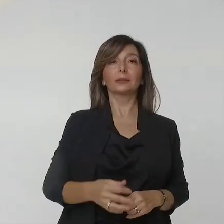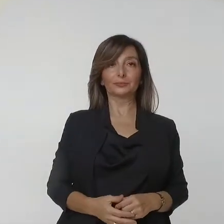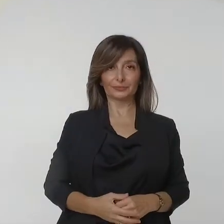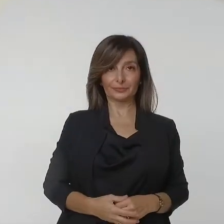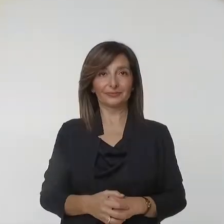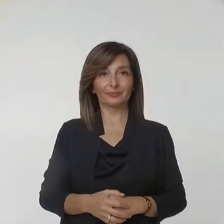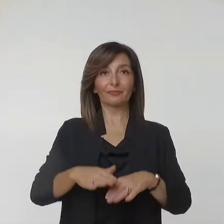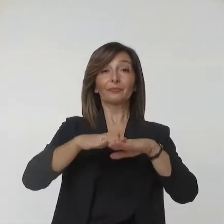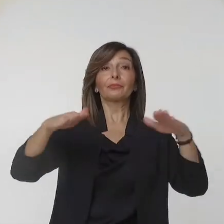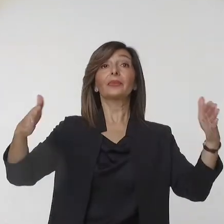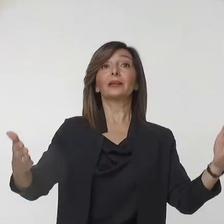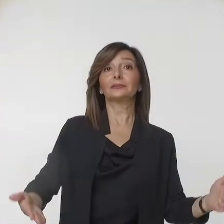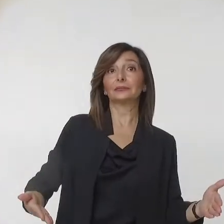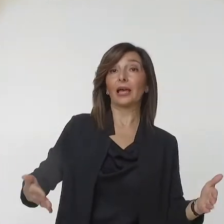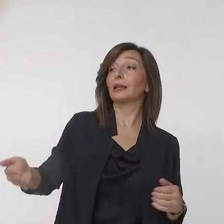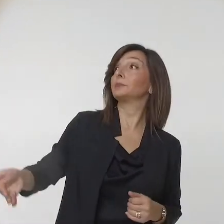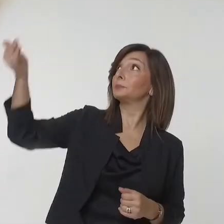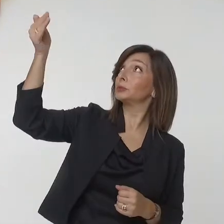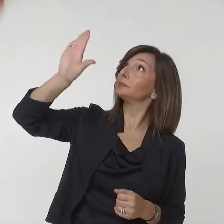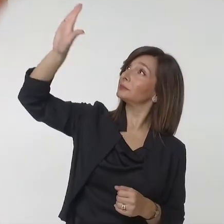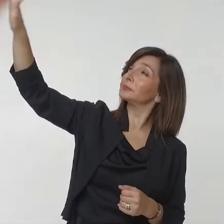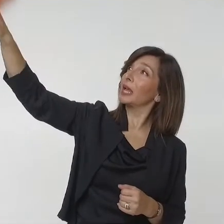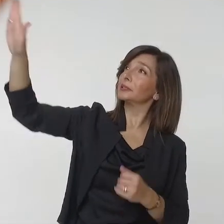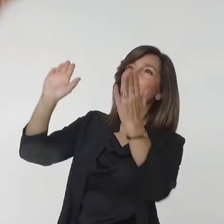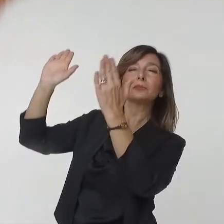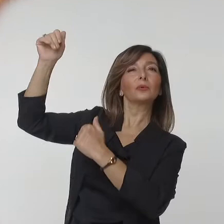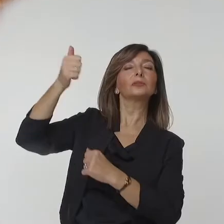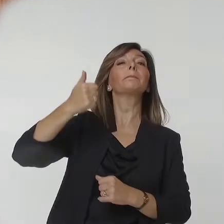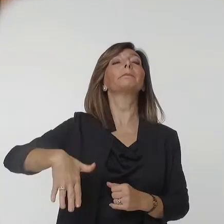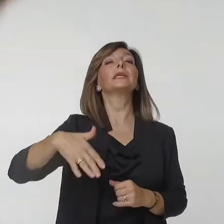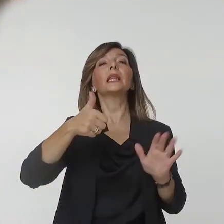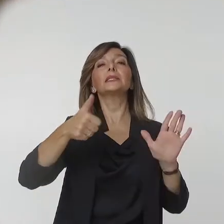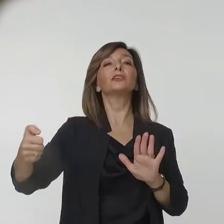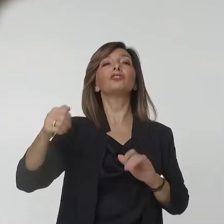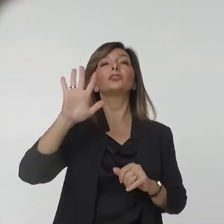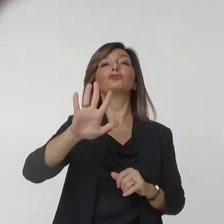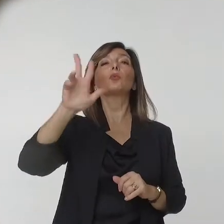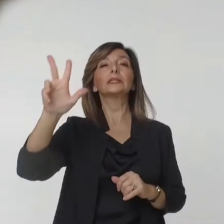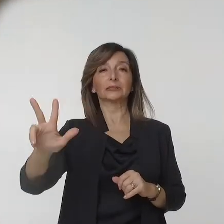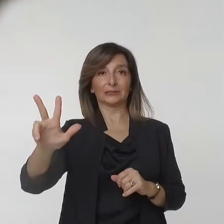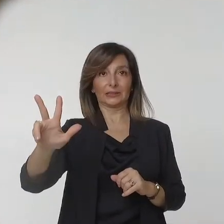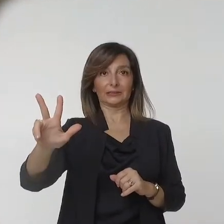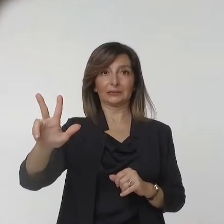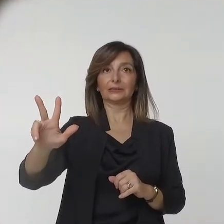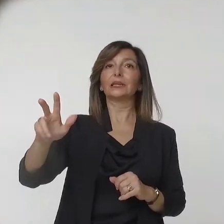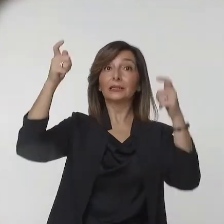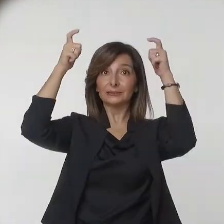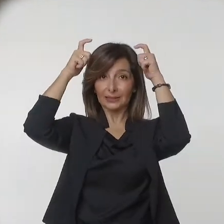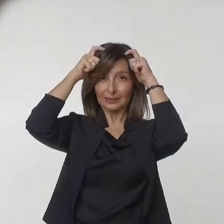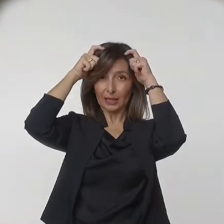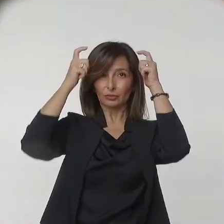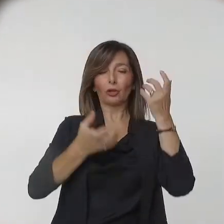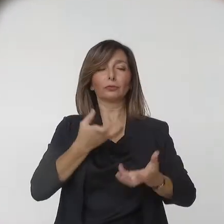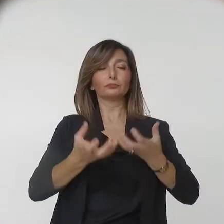Sulla parete destra in alto una tela del 1653 raffigura Sant'Antonio Abate con il